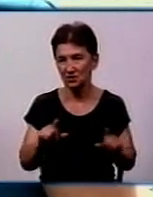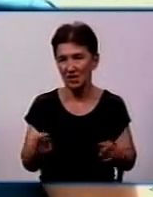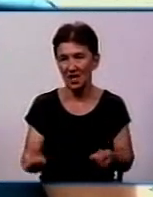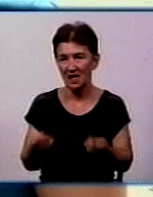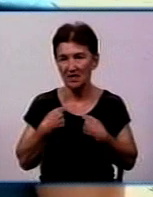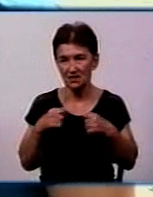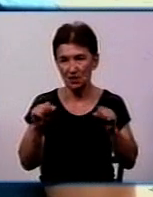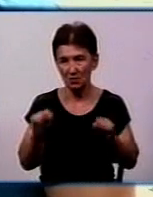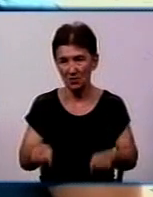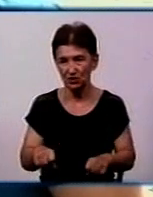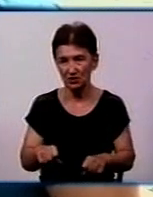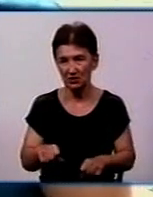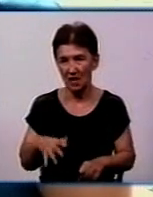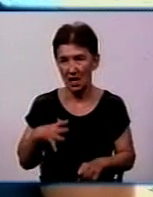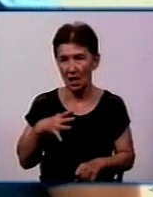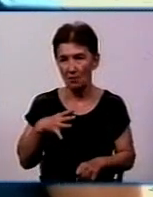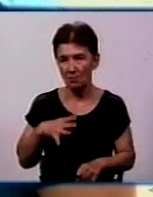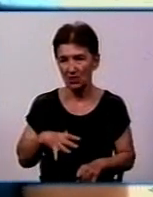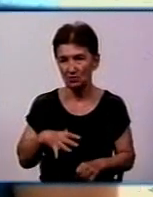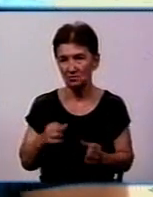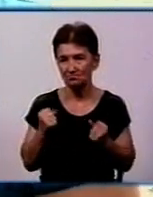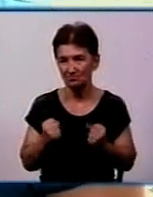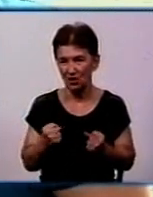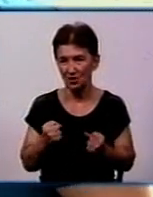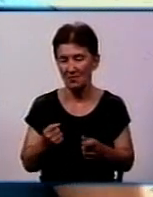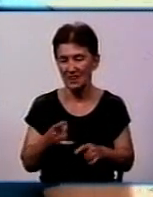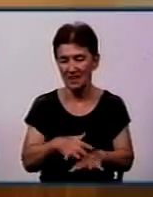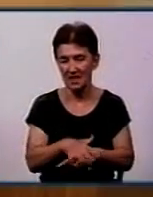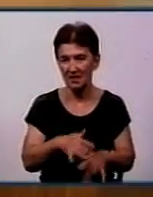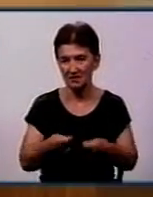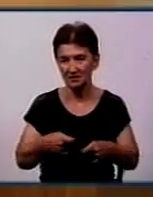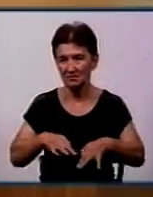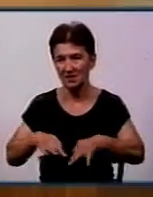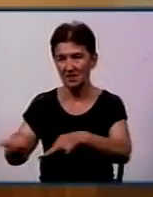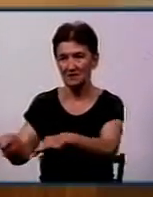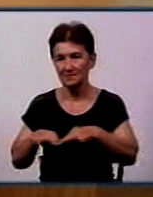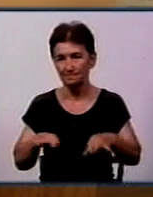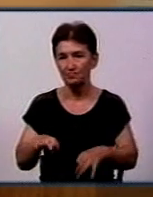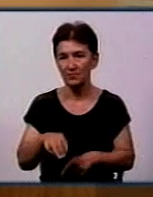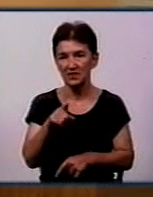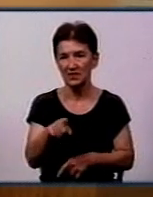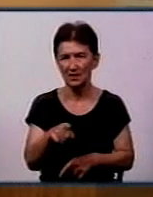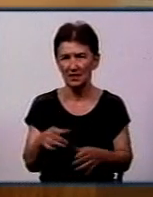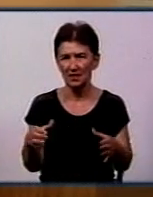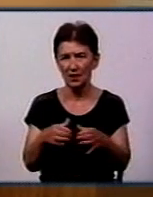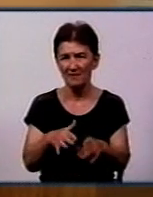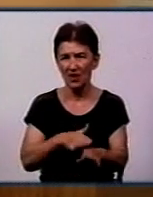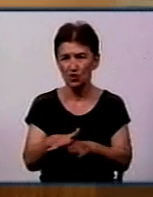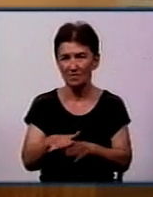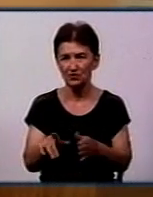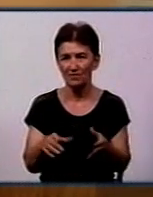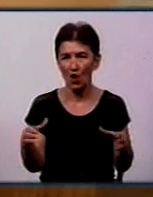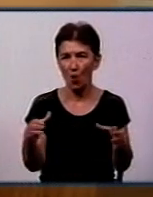можливість протриматися певний час на ринку цих перевезень. Член виконавчого комітету Андрій Паливода, який